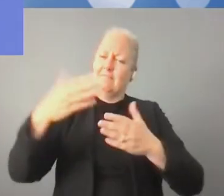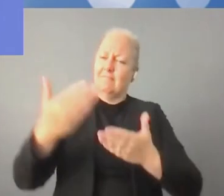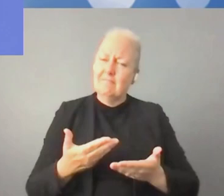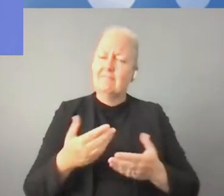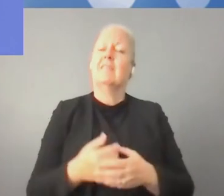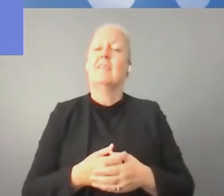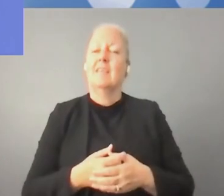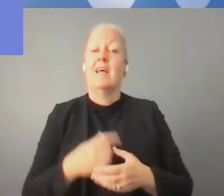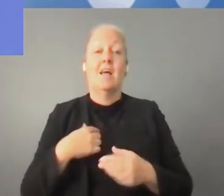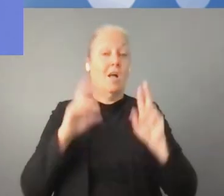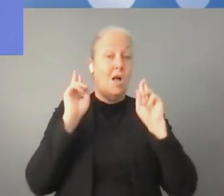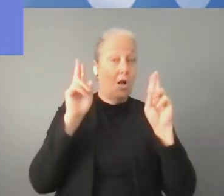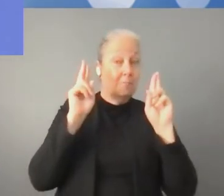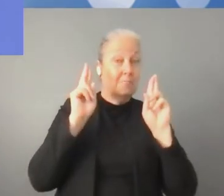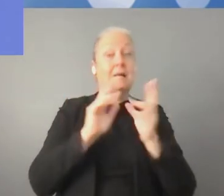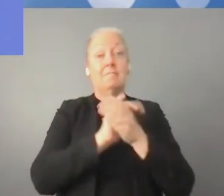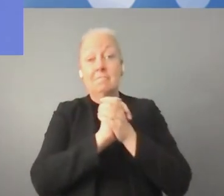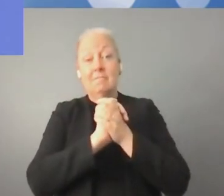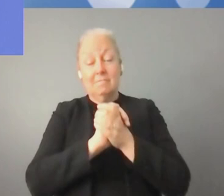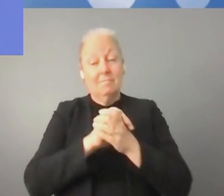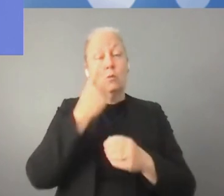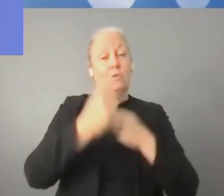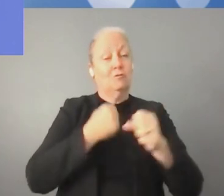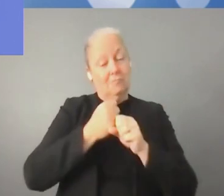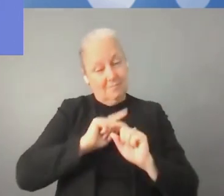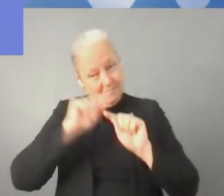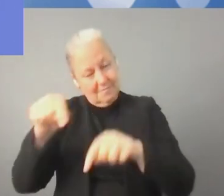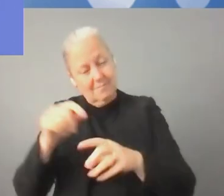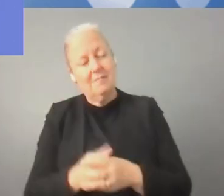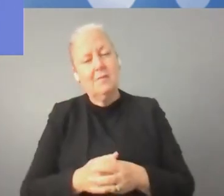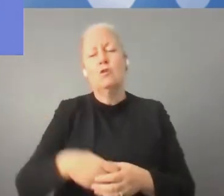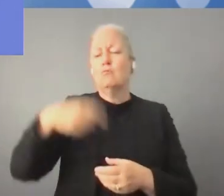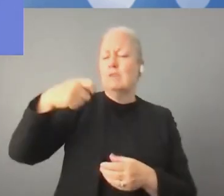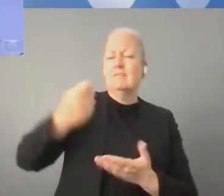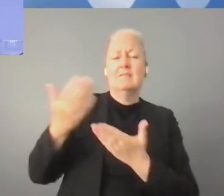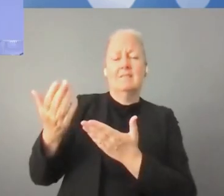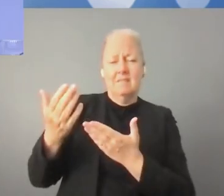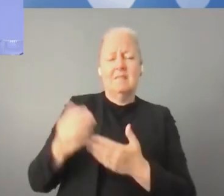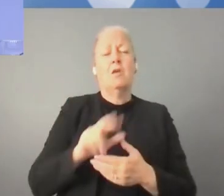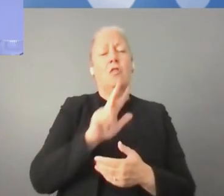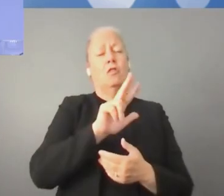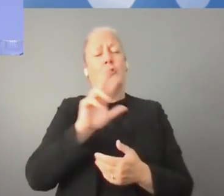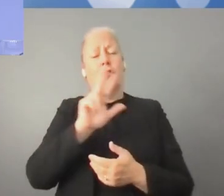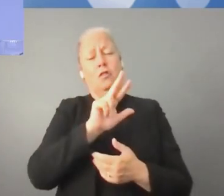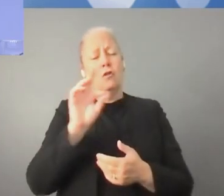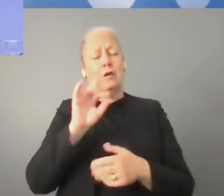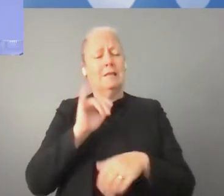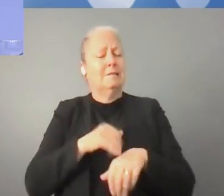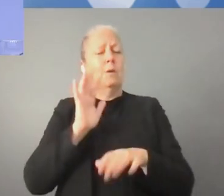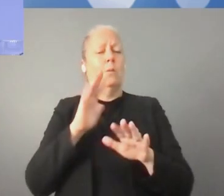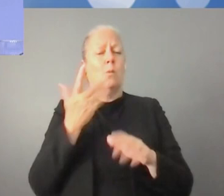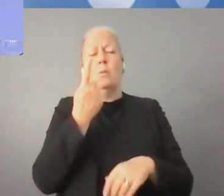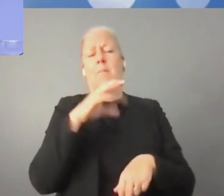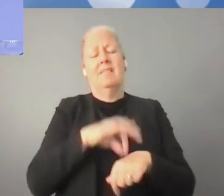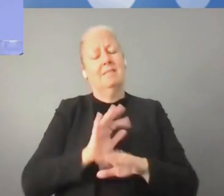أستغل الفرصة لأدعو الجميع. شكراً على الدعوة وأعتقد أنه سيكون لنا